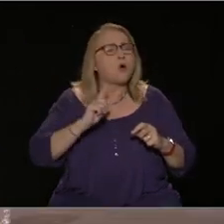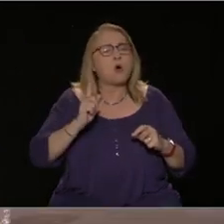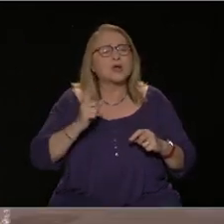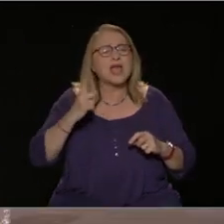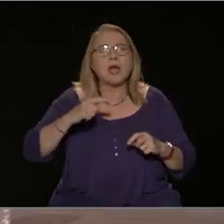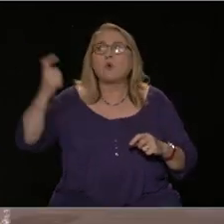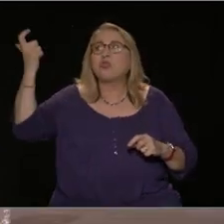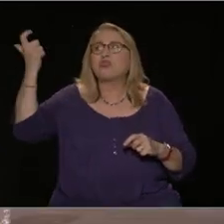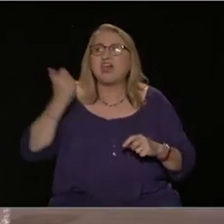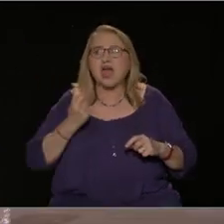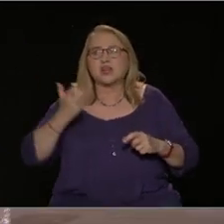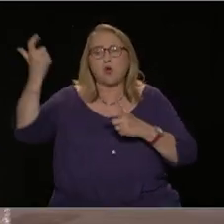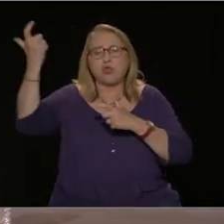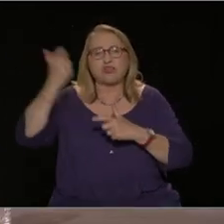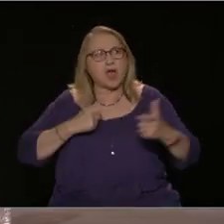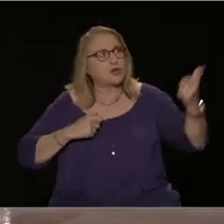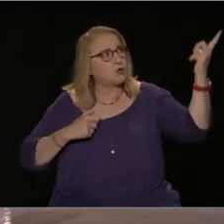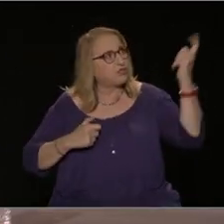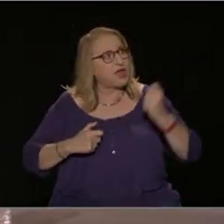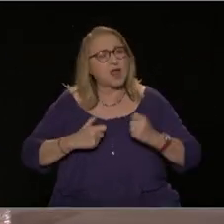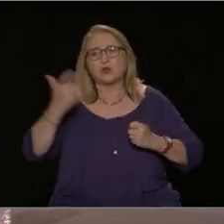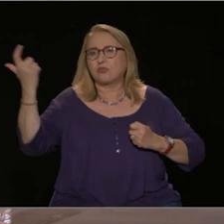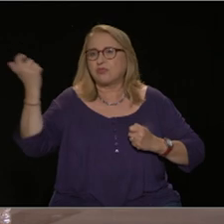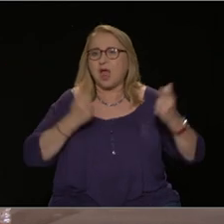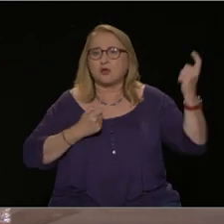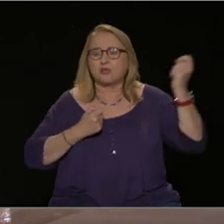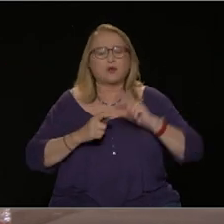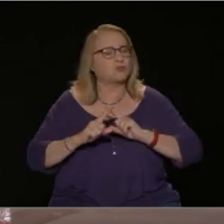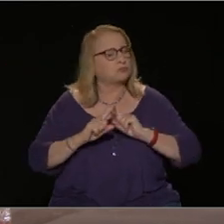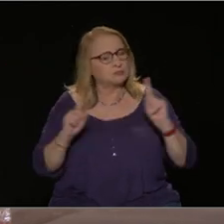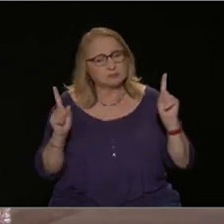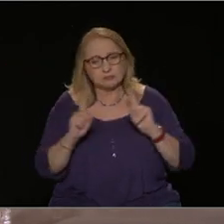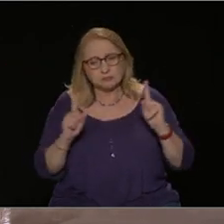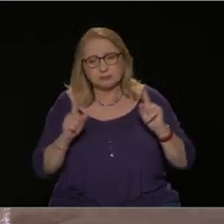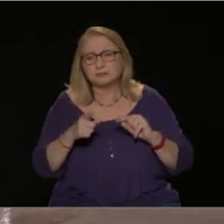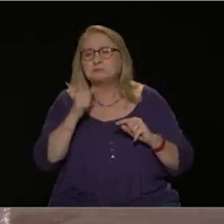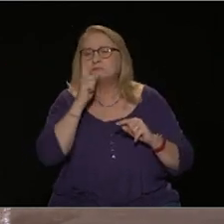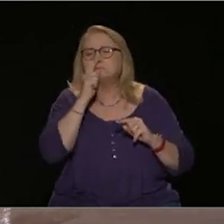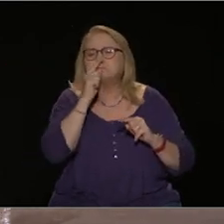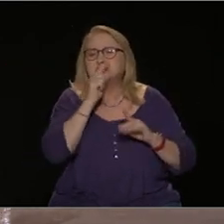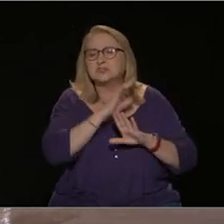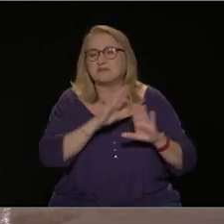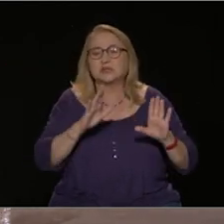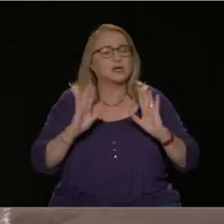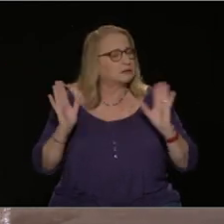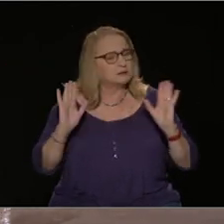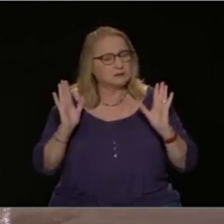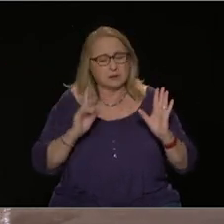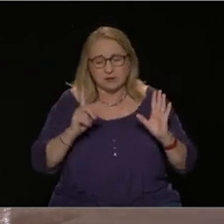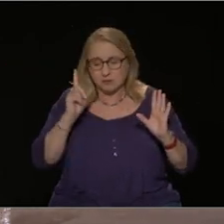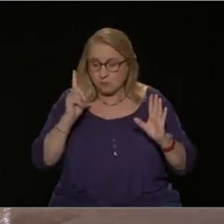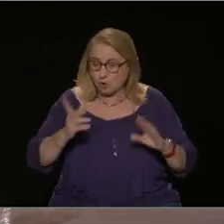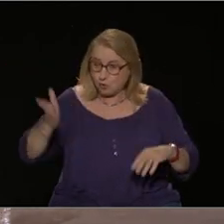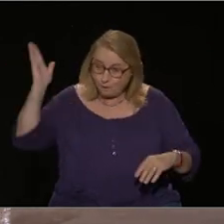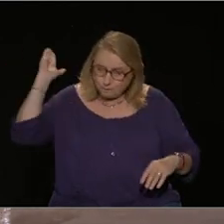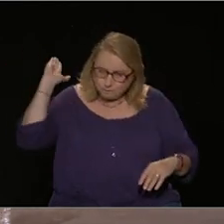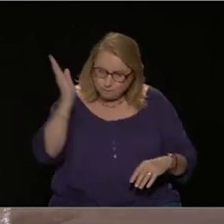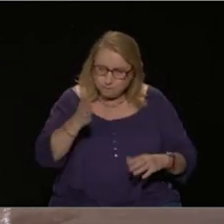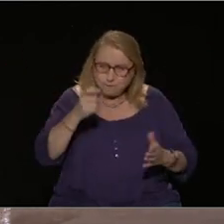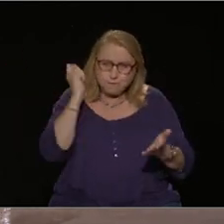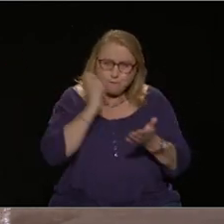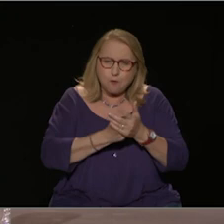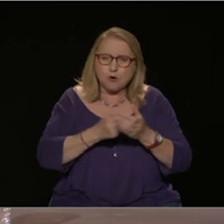θαύματα και ψευτομπαλώματα, αλλά επιβάλλοντας μία βαριά φορολογία στο μεγάλο κεφάλαιο, στις μεγάλες